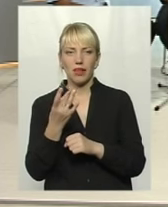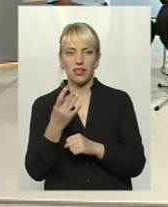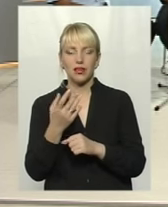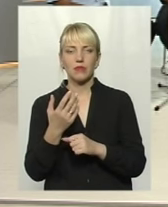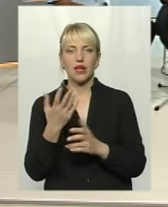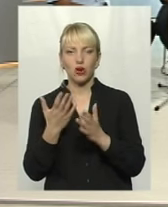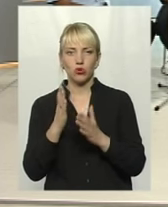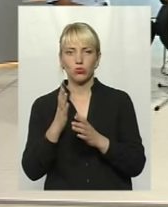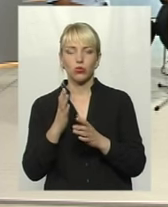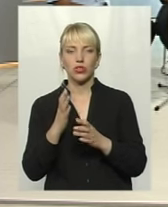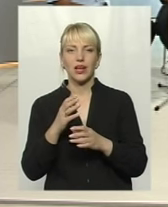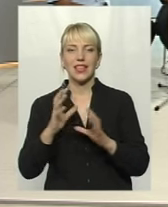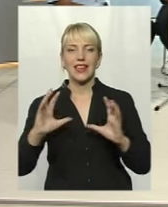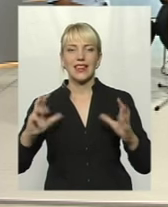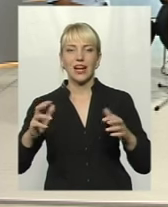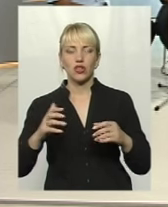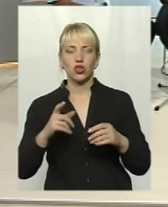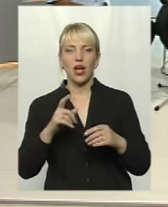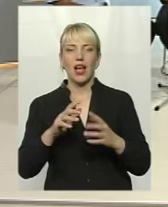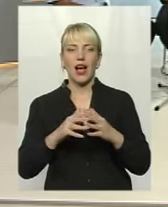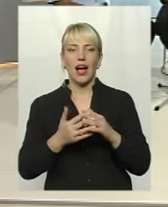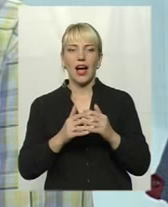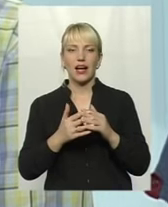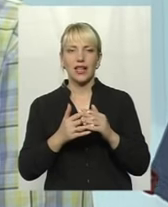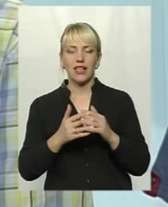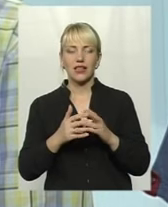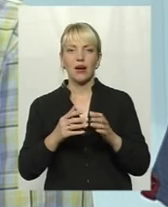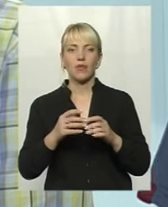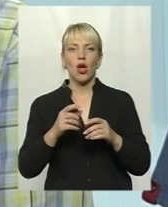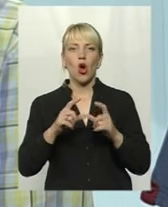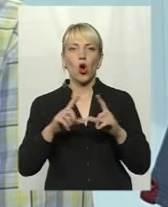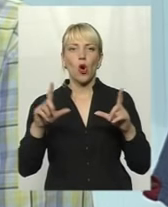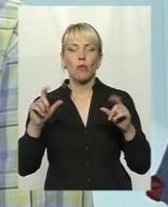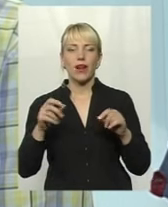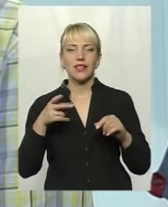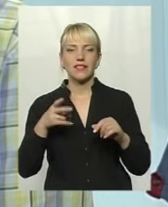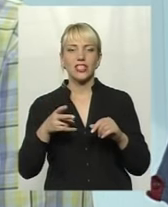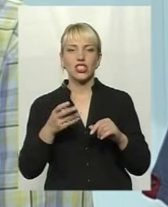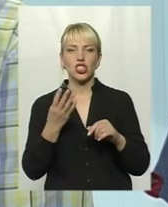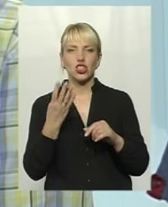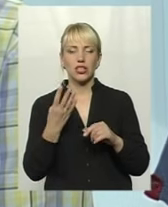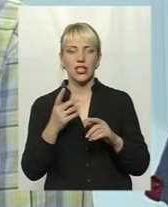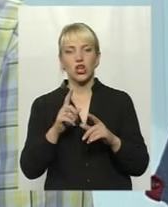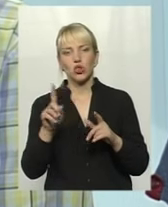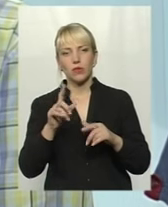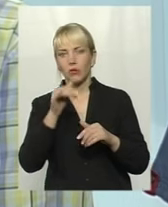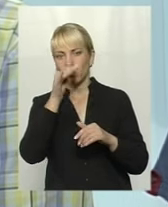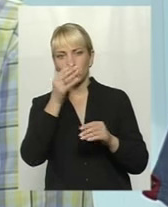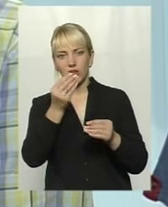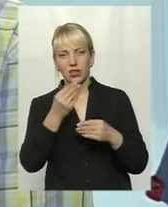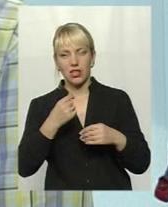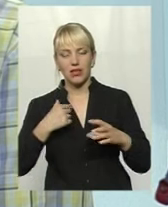компанія Вітагро, аграрна компанія 2004, не дала б раз в тиждень трактор для того, щоб зібрати сміття.